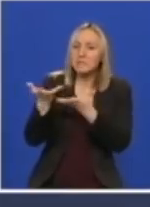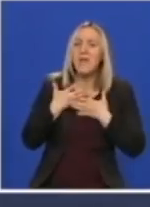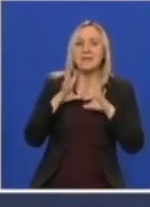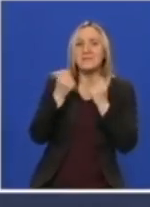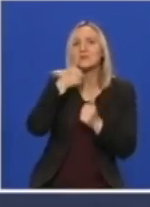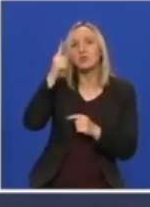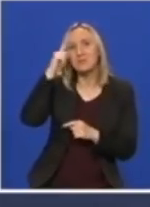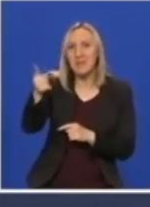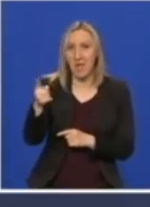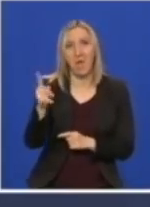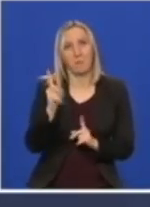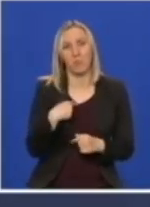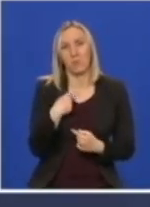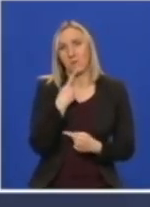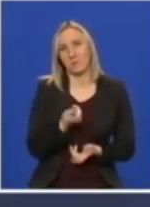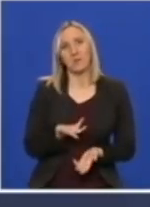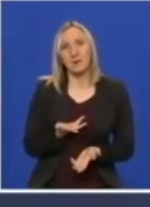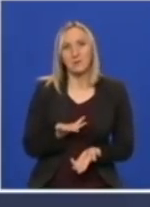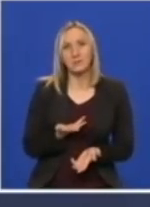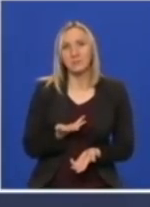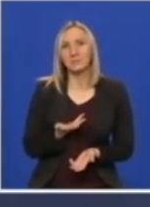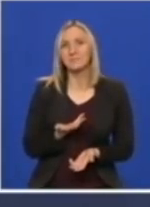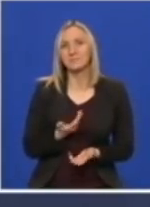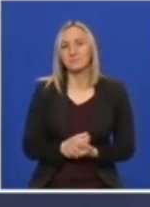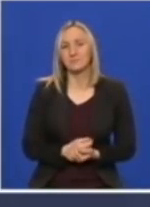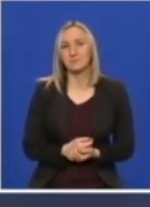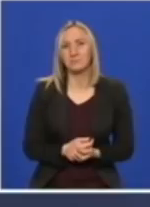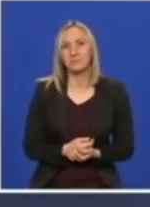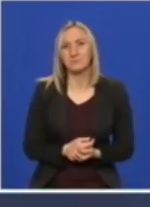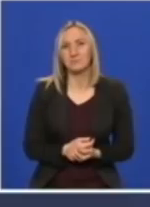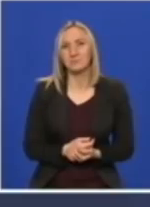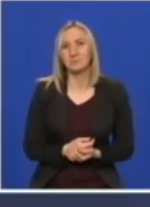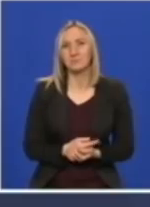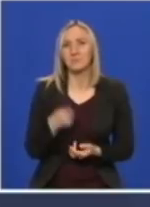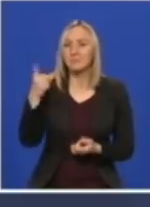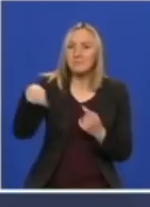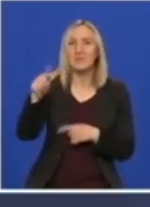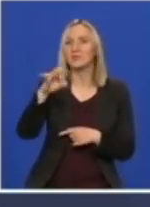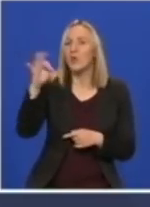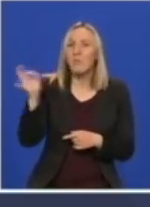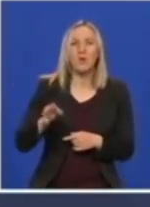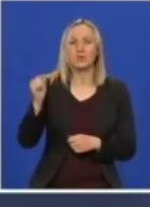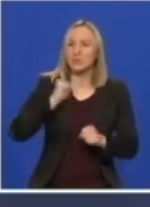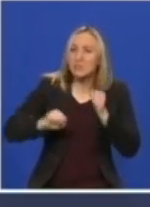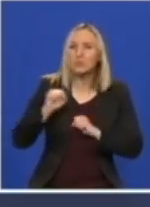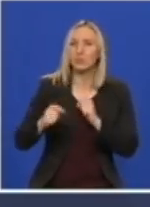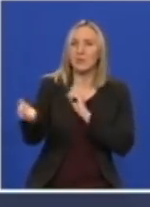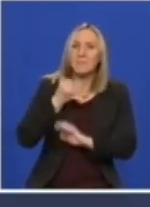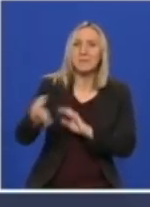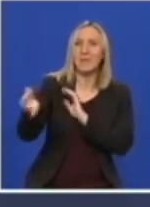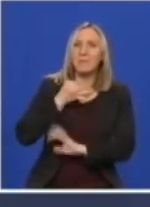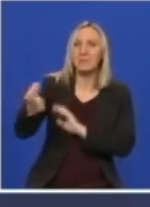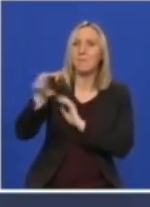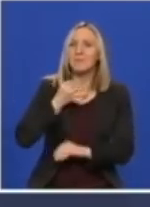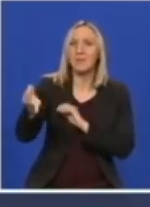Mislim da to možemo da se složimo. Jednostavno, i trude se i pitaju i postavljaju pitanja